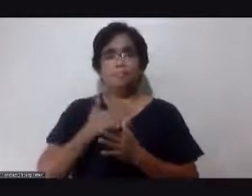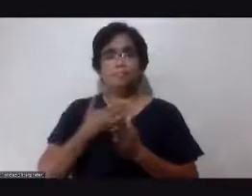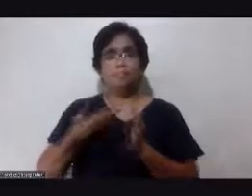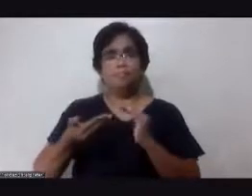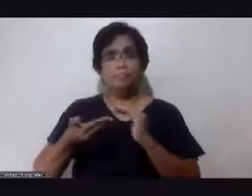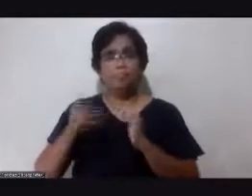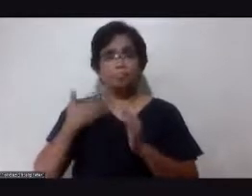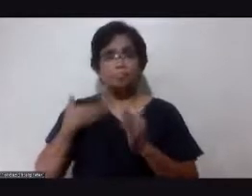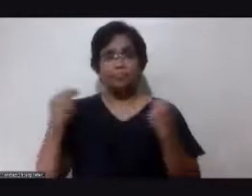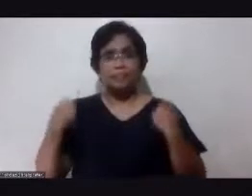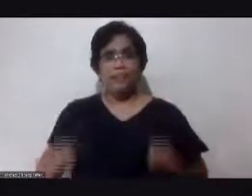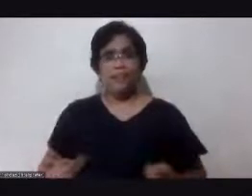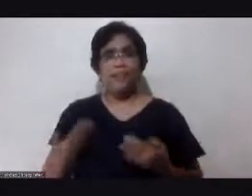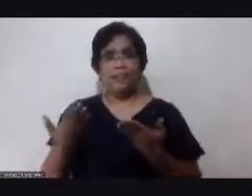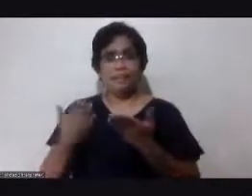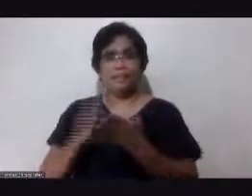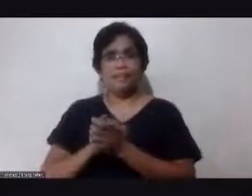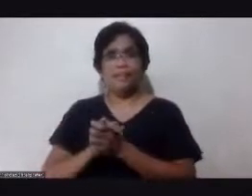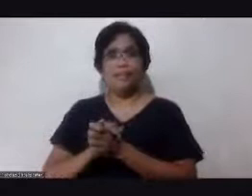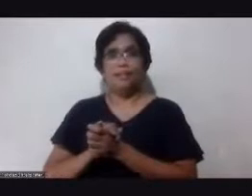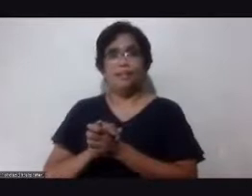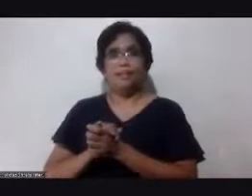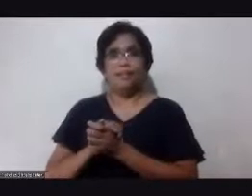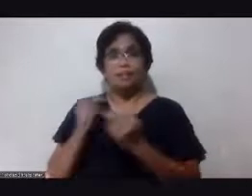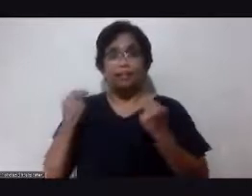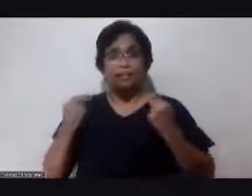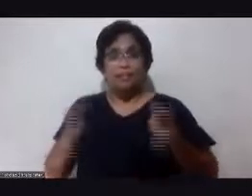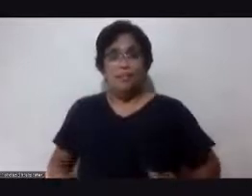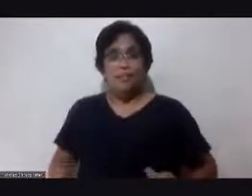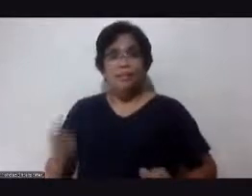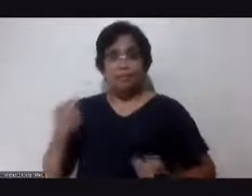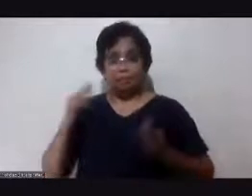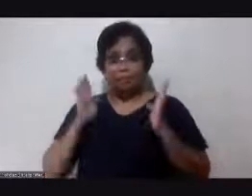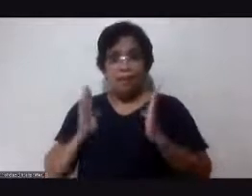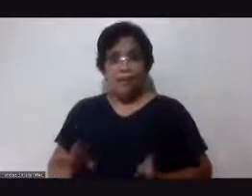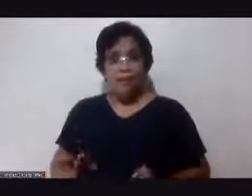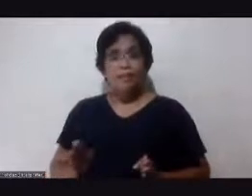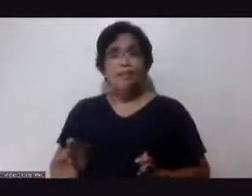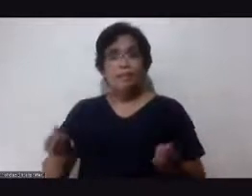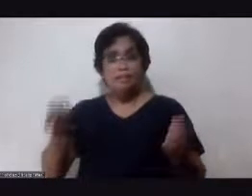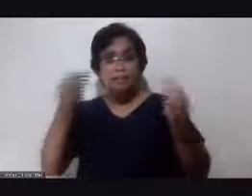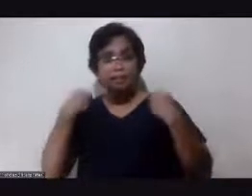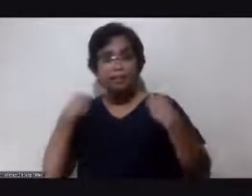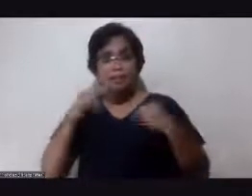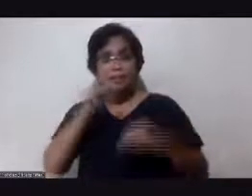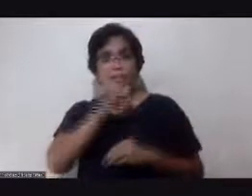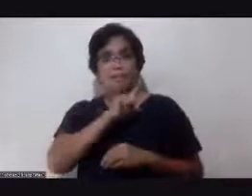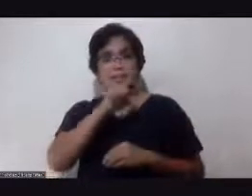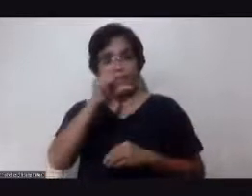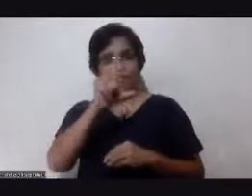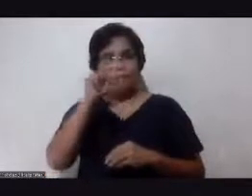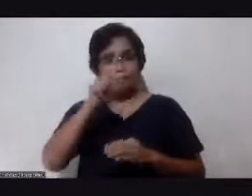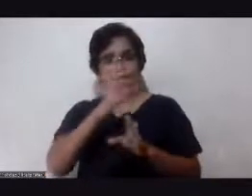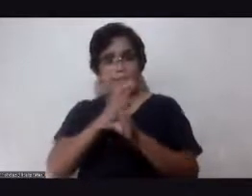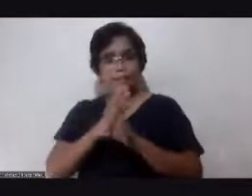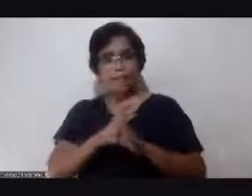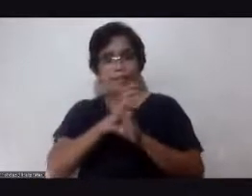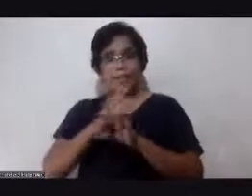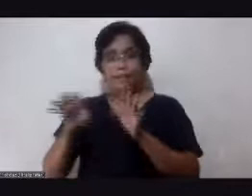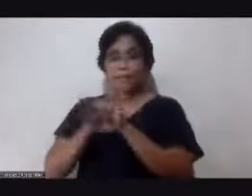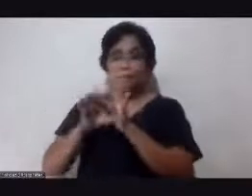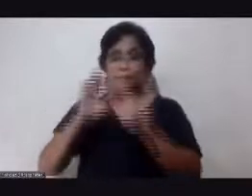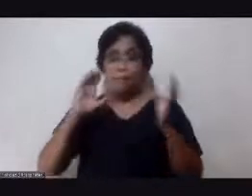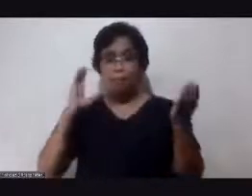Kaloob ng Diyos. Wow. Okay? Yung kalusugan natin, katawan natin, talaga Kaloob ng Diyos kaya dapat ingatan natin. Kung yung kotse,